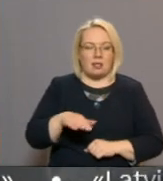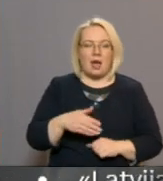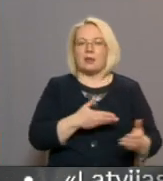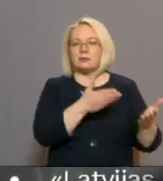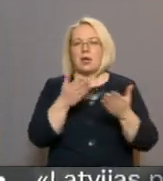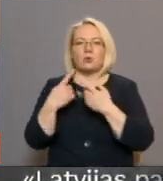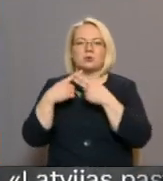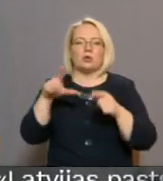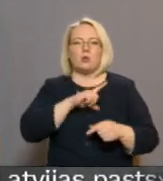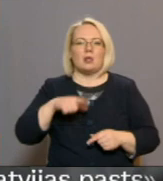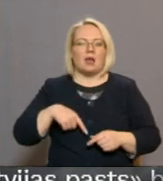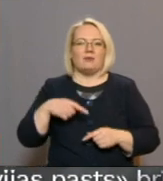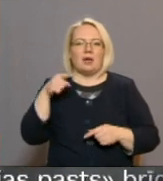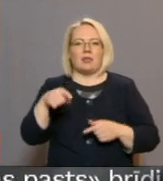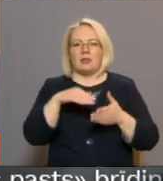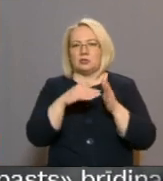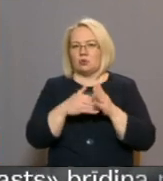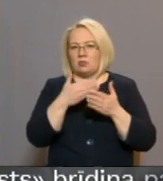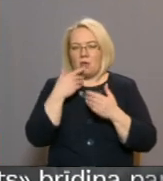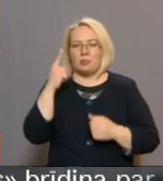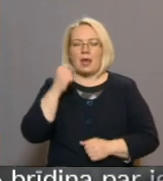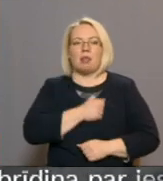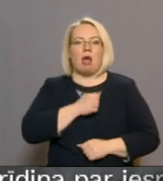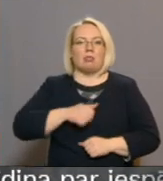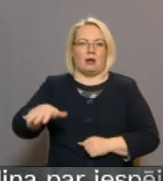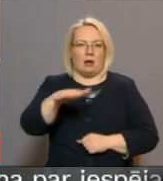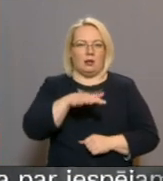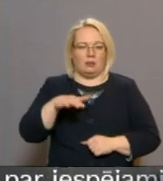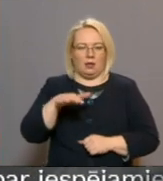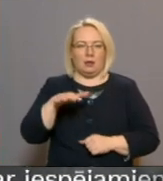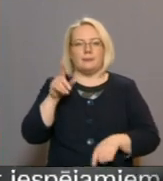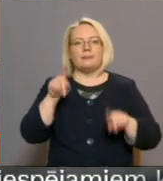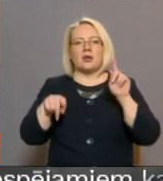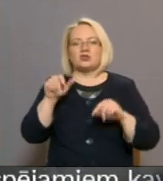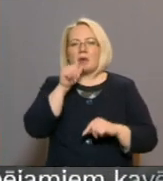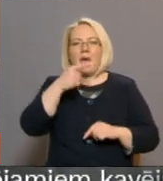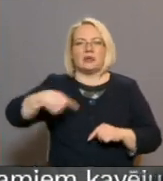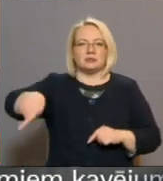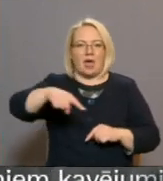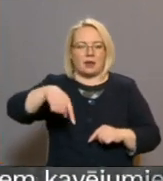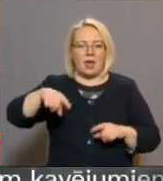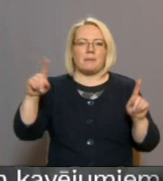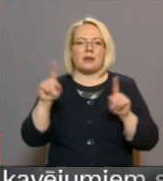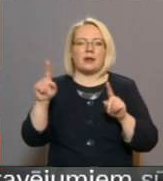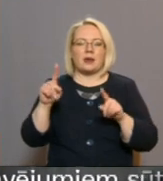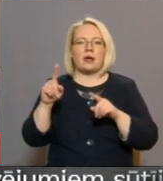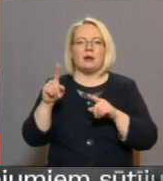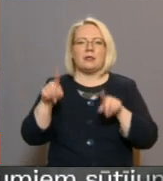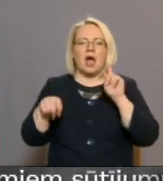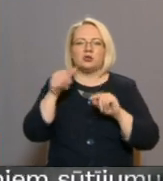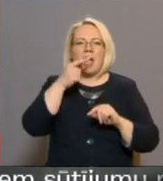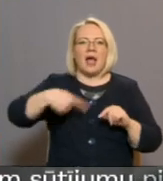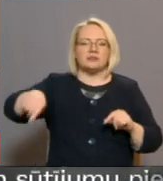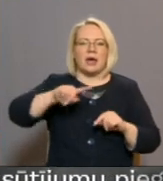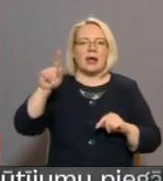situācija nav, tikai Latgalē, atsevišķiem ezeriem, atsevišķi ezeri nonāk uz